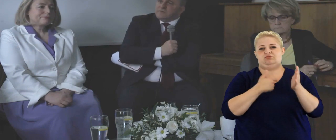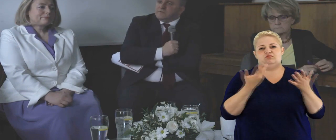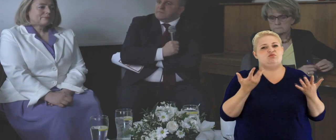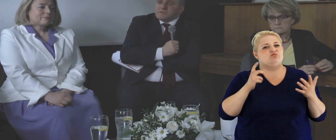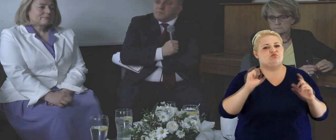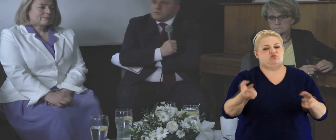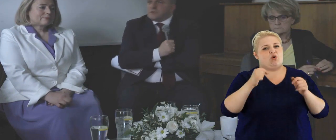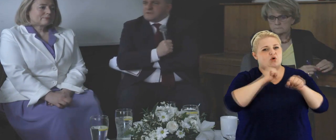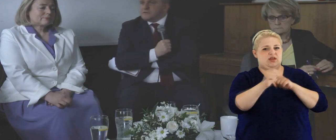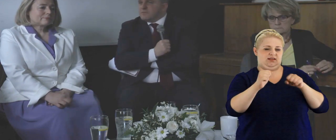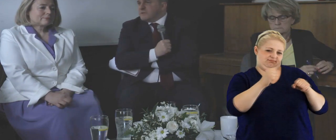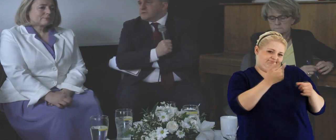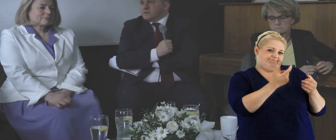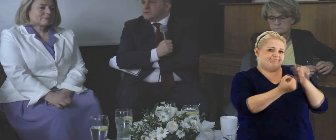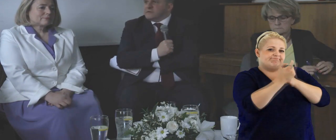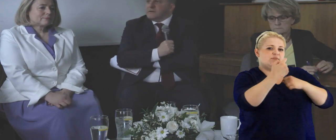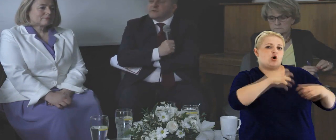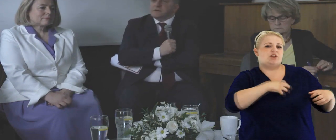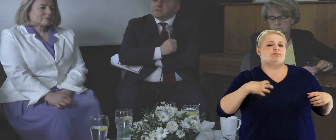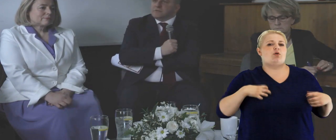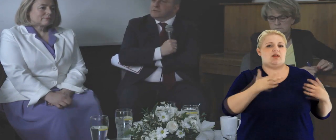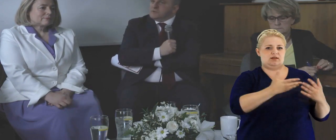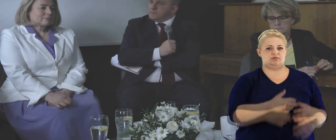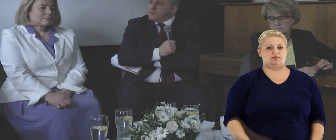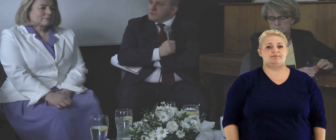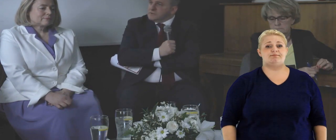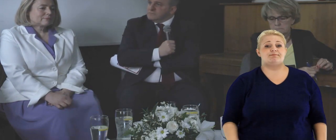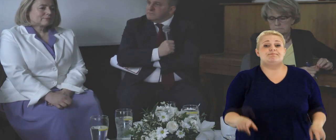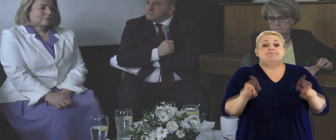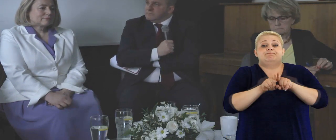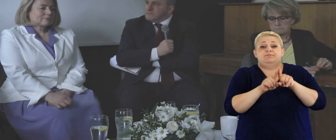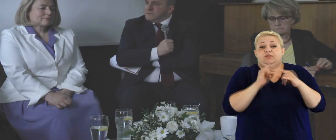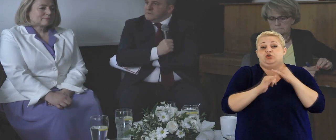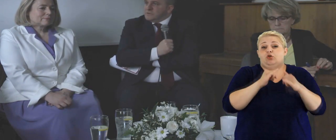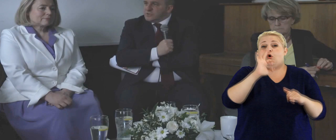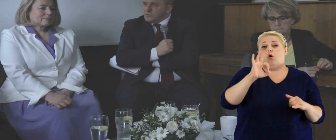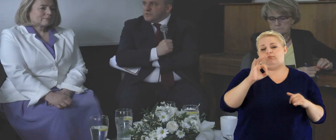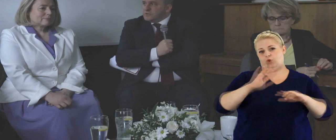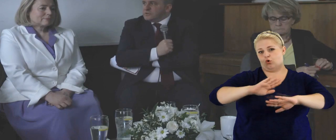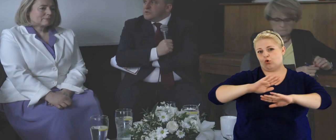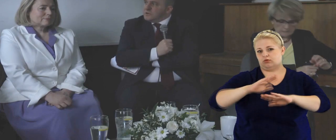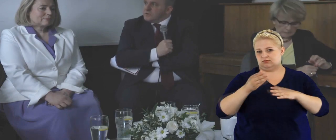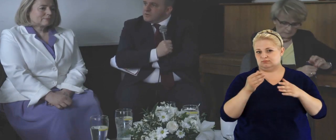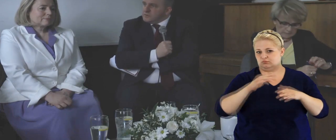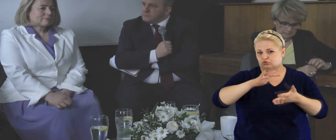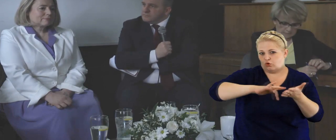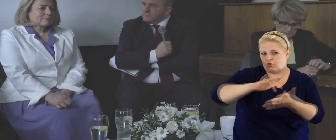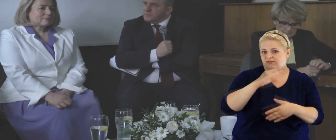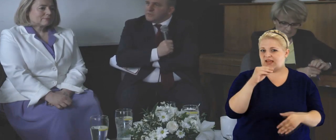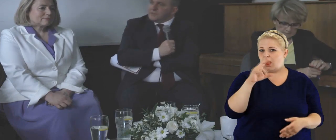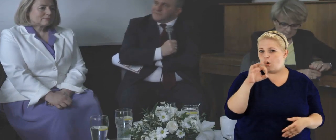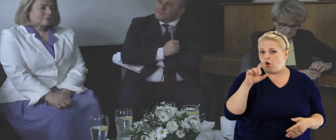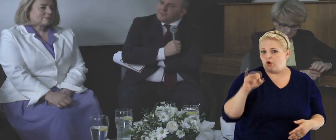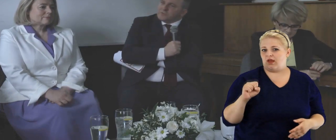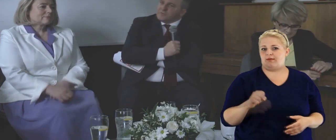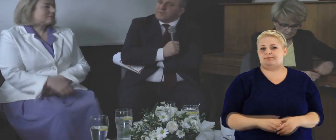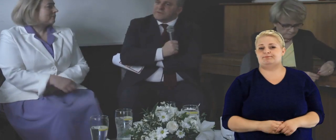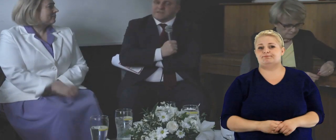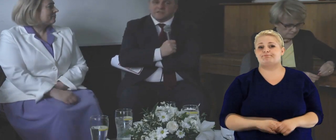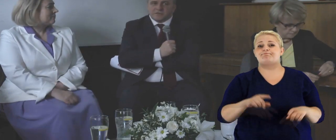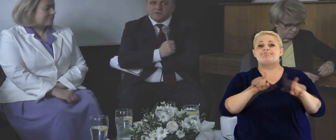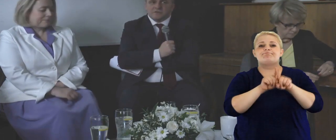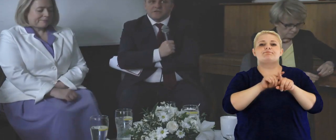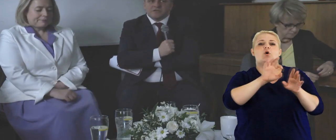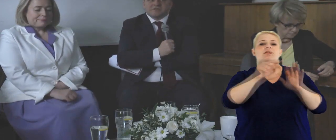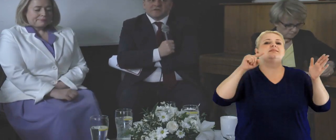typu celów często pociąga za sobą bardzo konkretne skutki gospodarcze. Szczególnie, jeśli chodzi o ekologię. Tutaj każdy to rozumie,